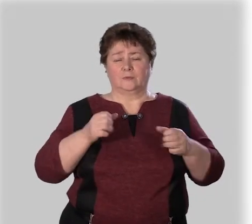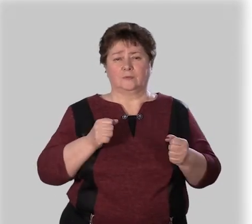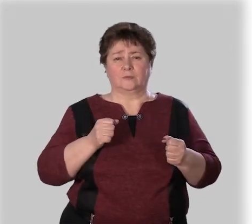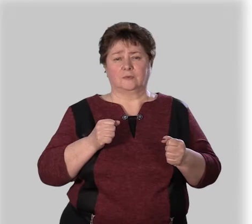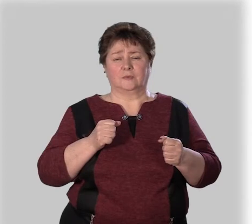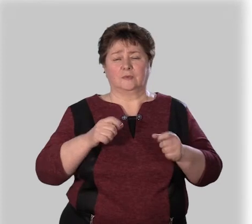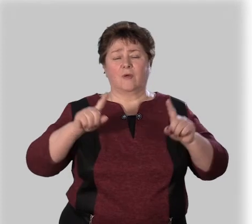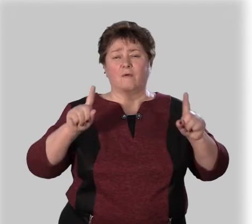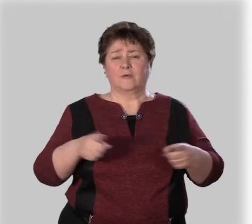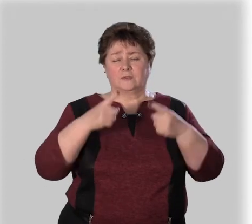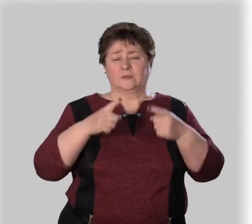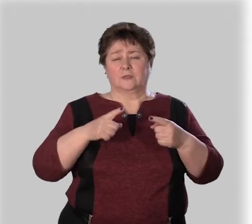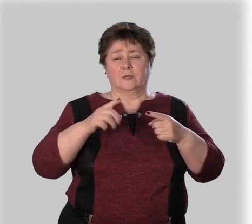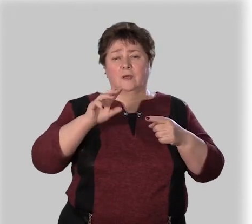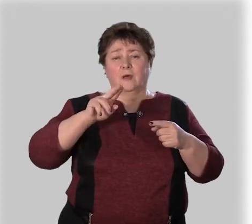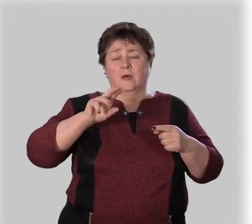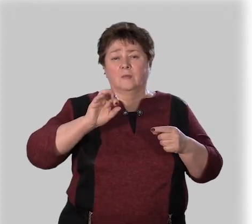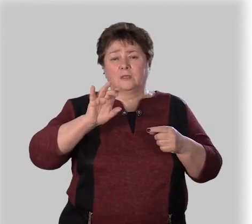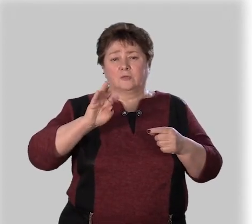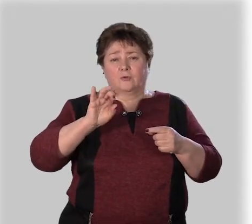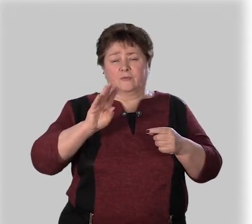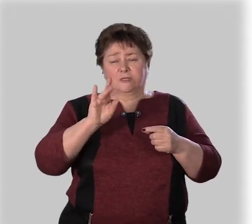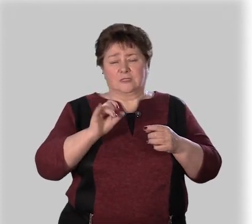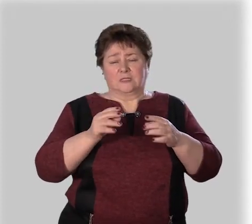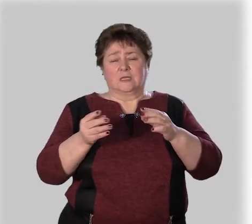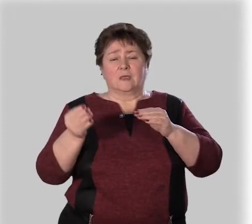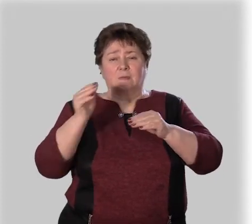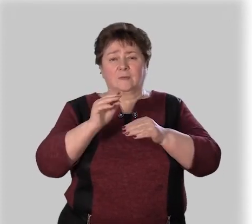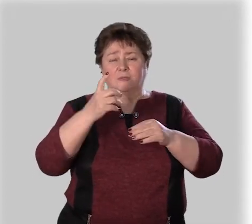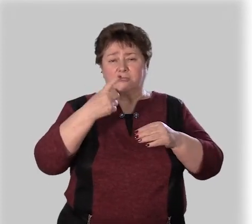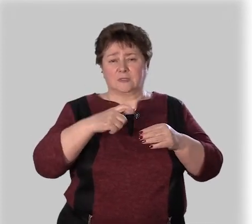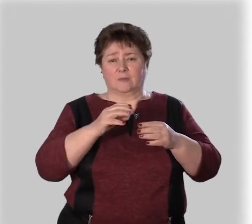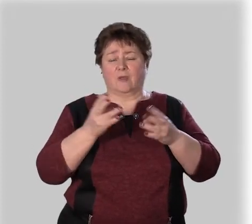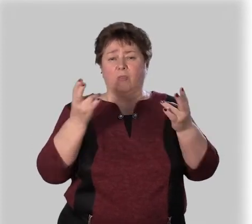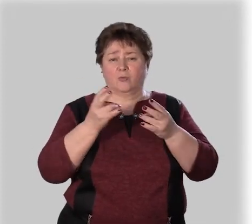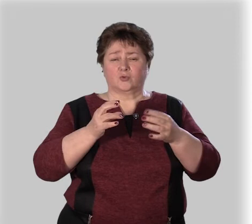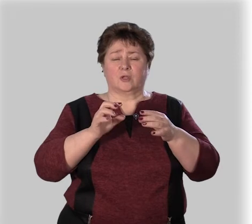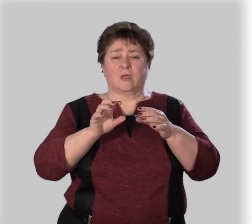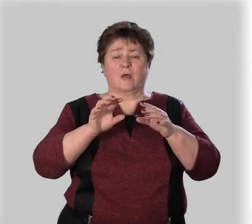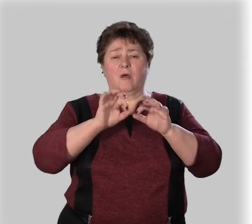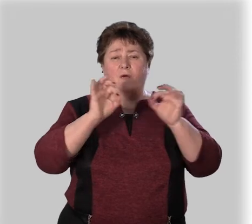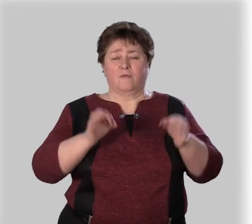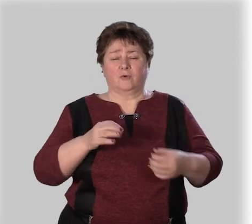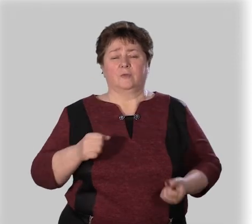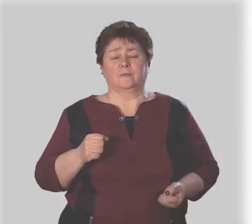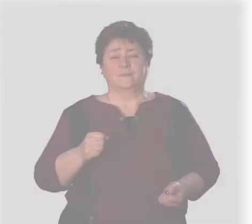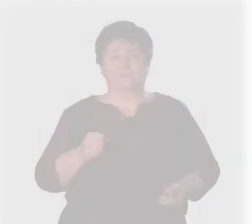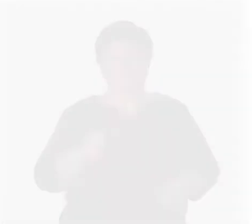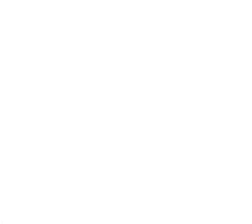Потренируемся. Восстановите пословицы, подобрав местоимение себя в нужной форме.